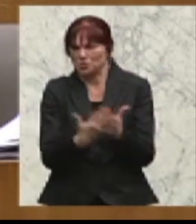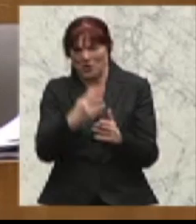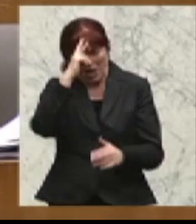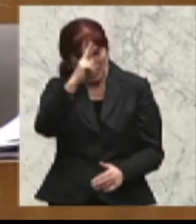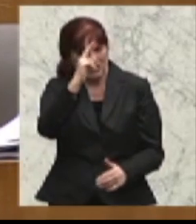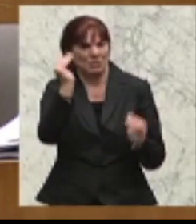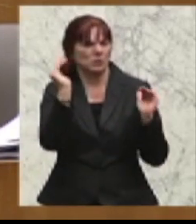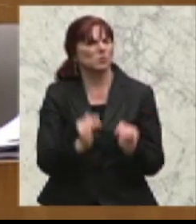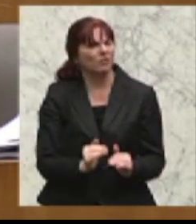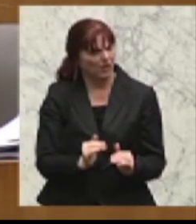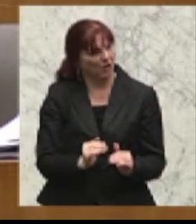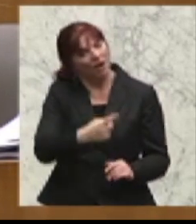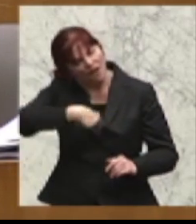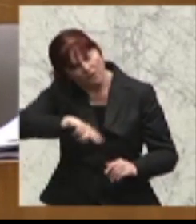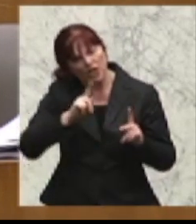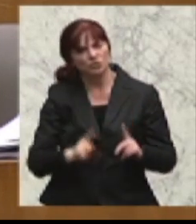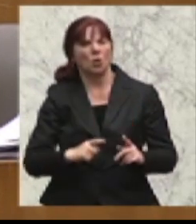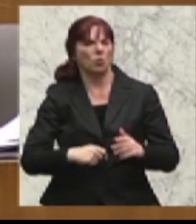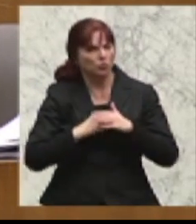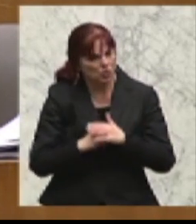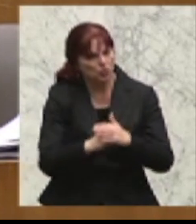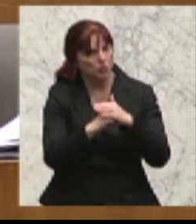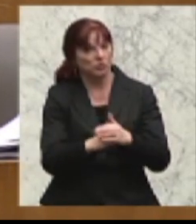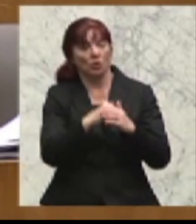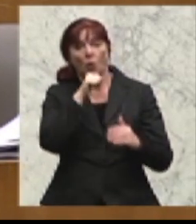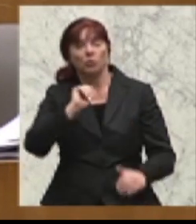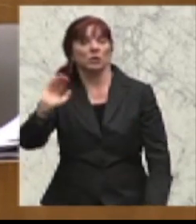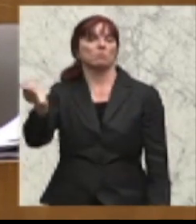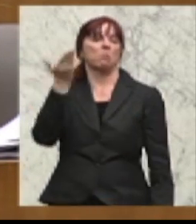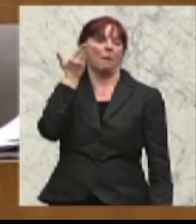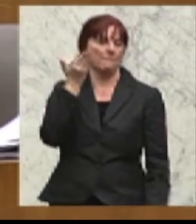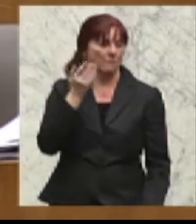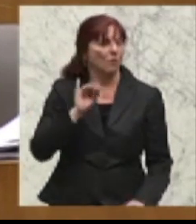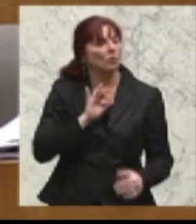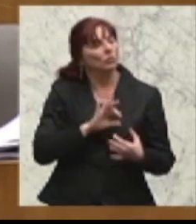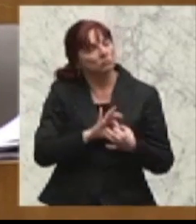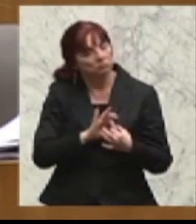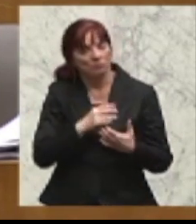große Unterstützung unserer aller und nicht der Schlag ins Gesicht durch diese Bundesregierung. Danke. Applaus Applaus Applaus Applaus Applaus Applaus Applaus